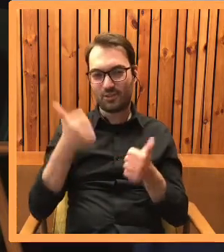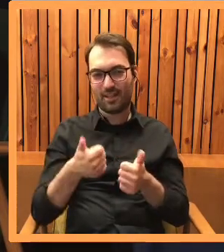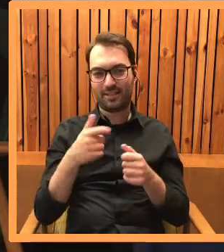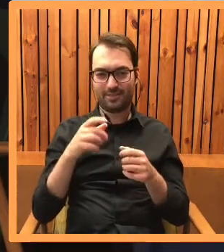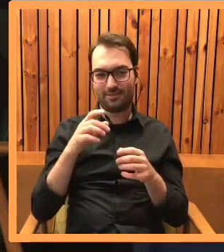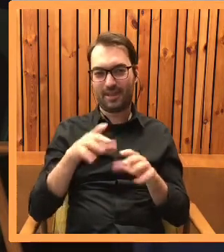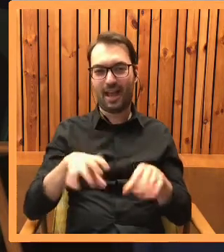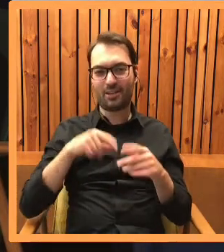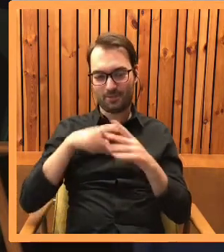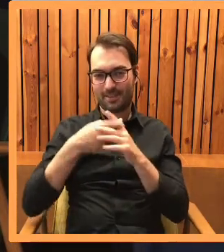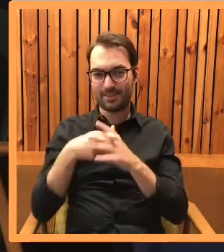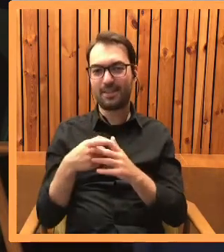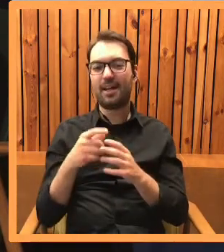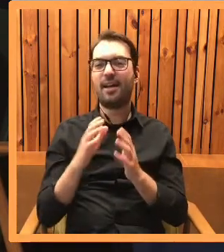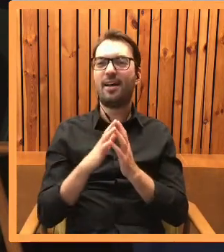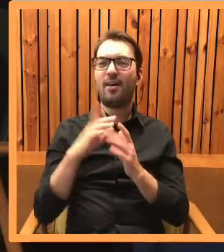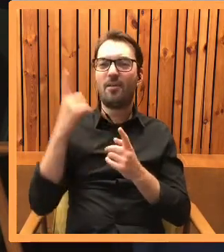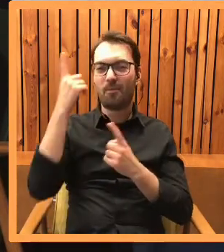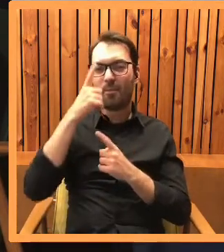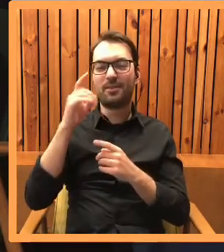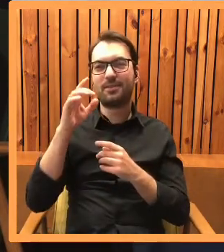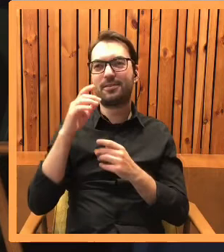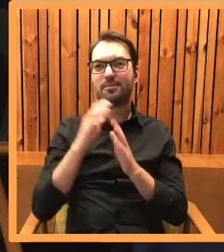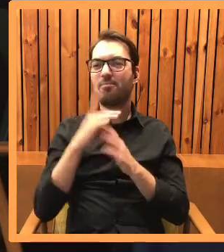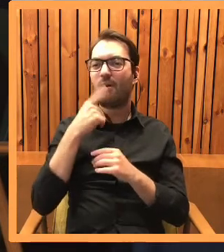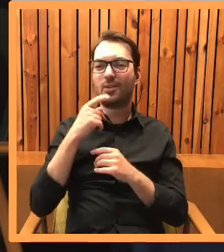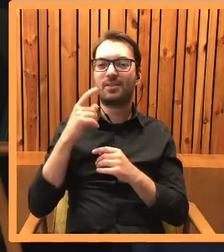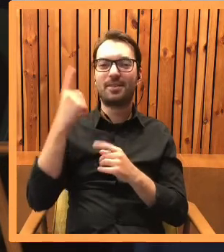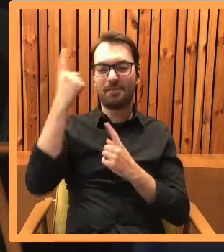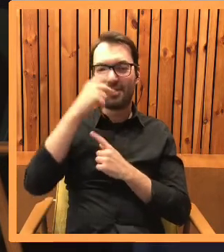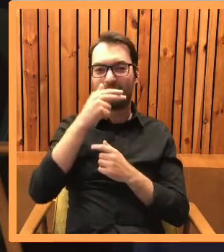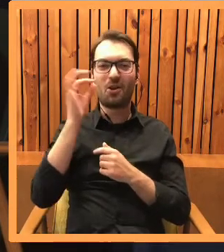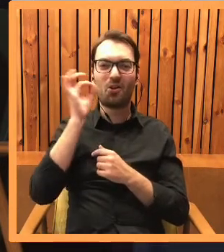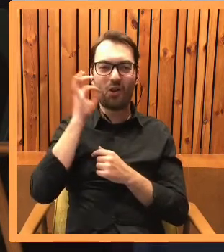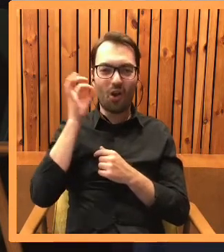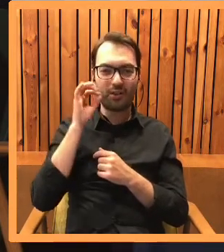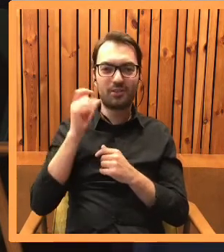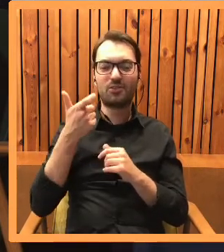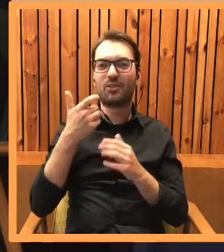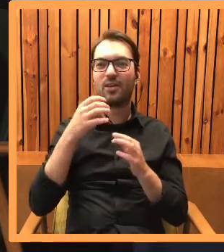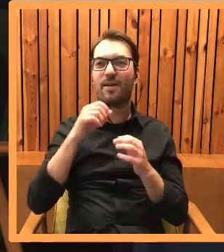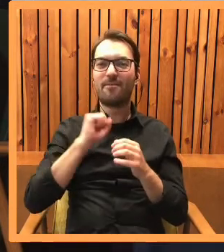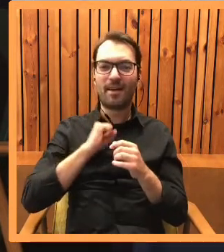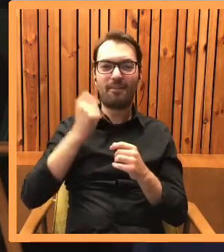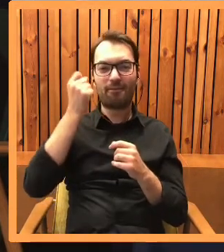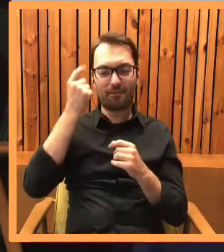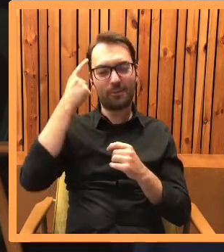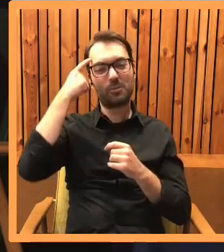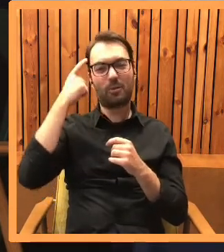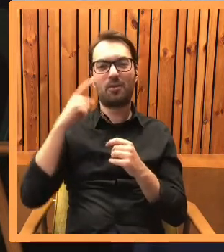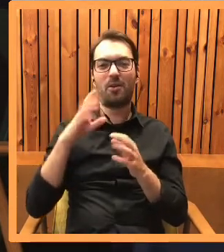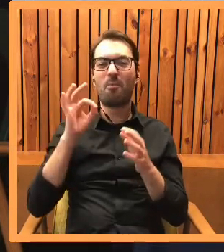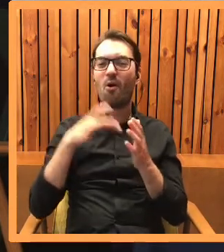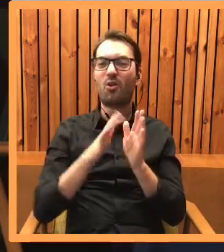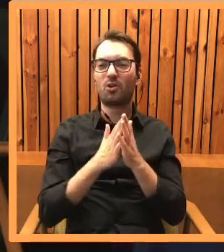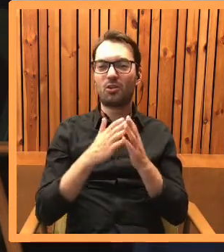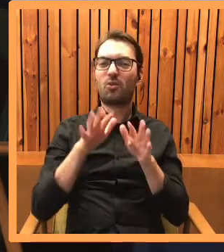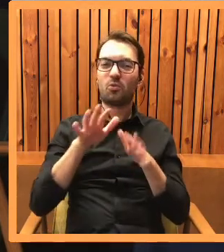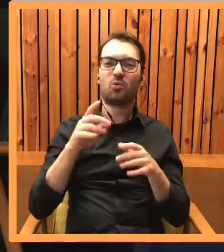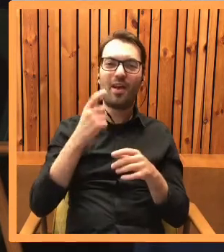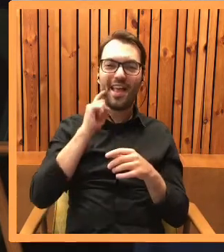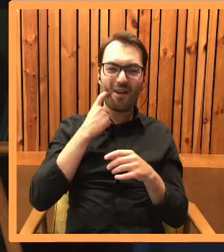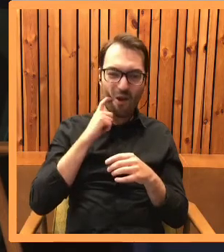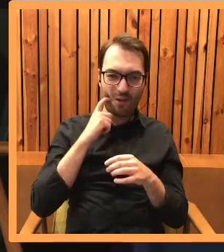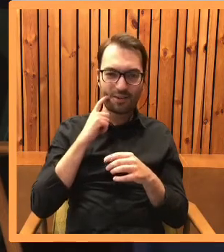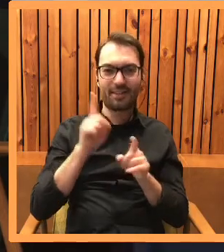takich ciepłych momentach, kiedy myślisz o kotach. No bo ta książka jest w niej dużo ironii, autoironii też